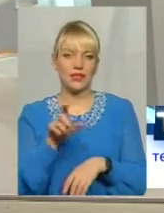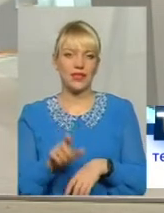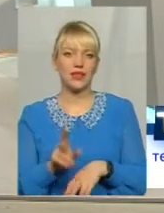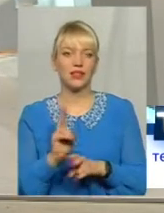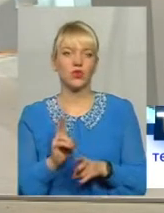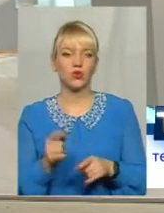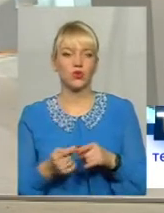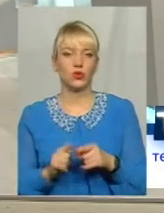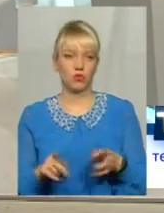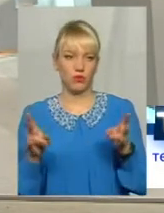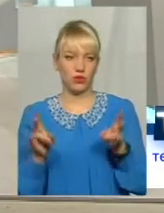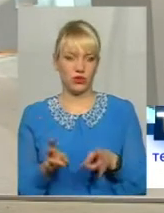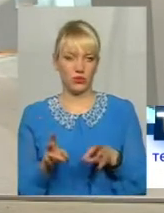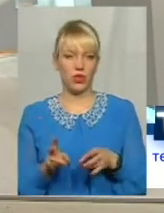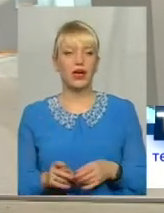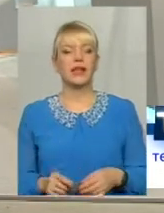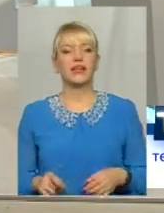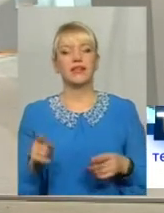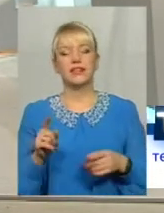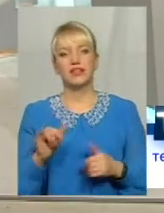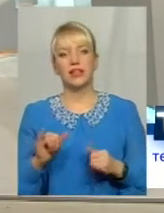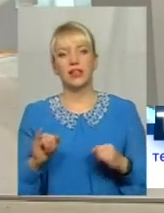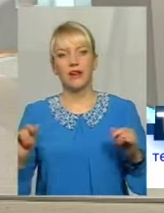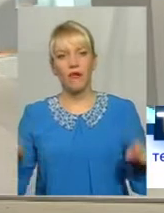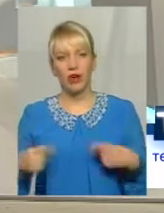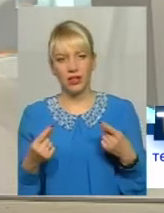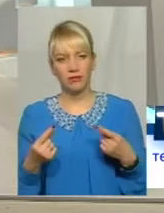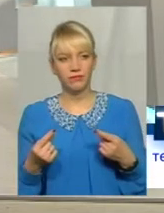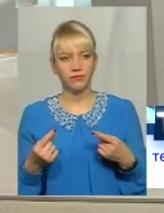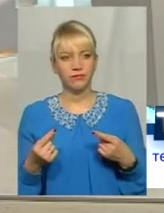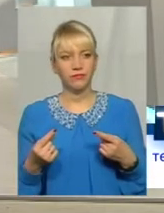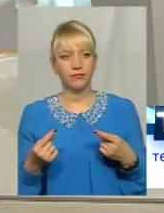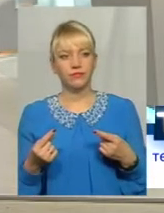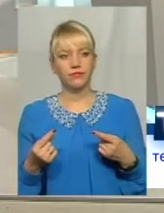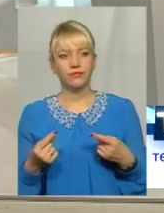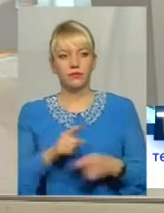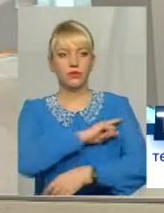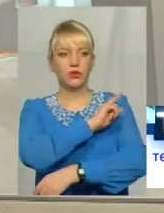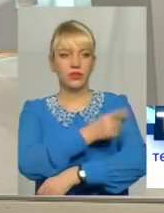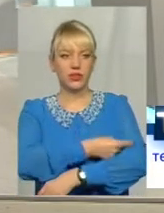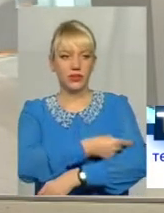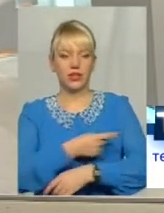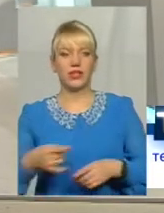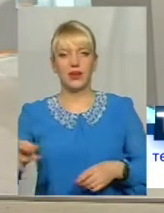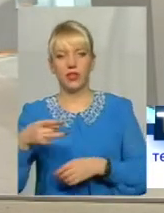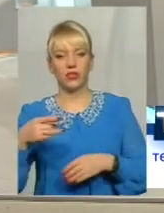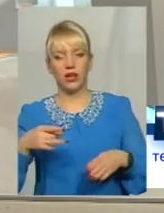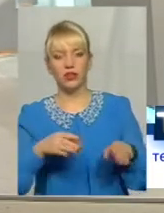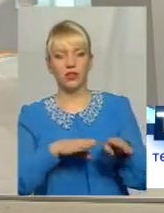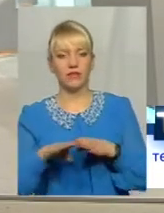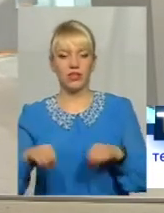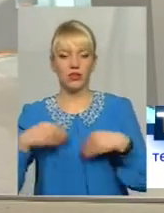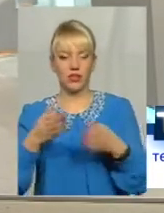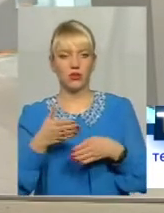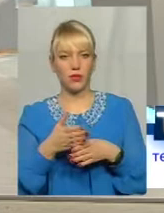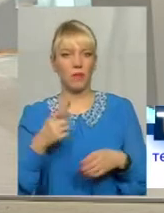цього потребує І, власне, створення посилення регіонального рівня надання допомоги А саме